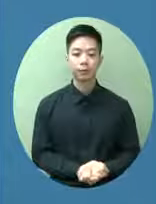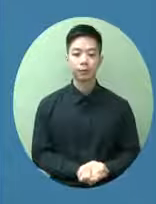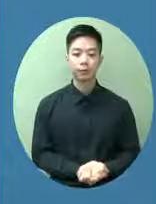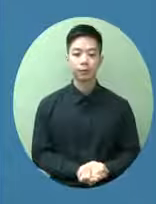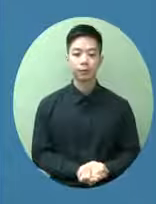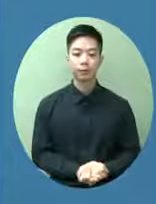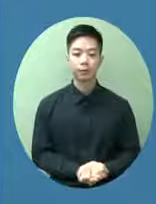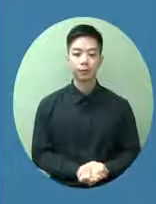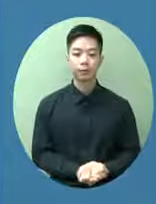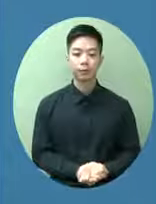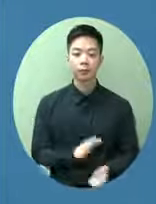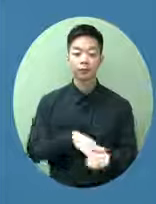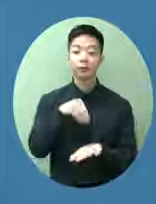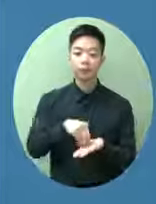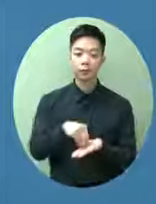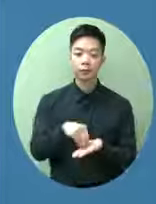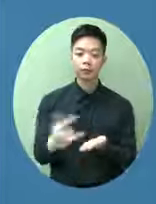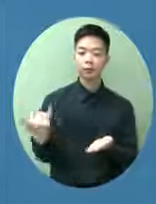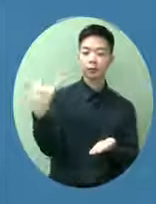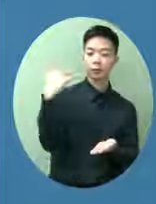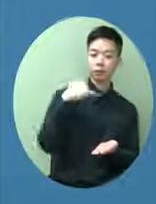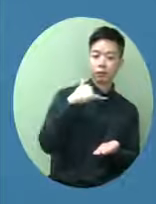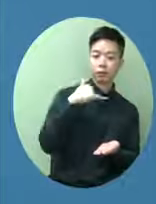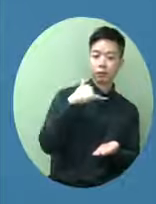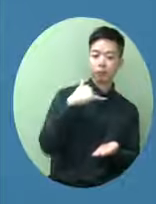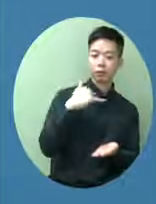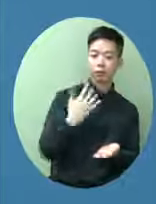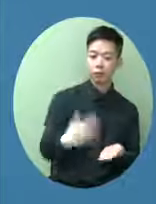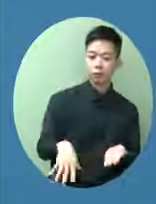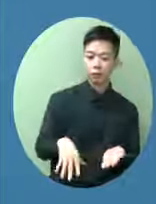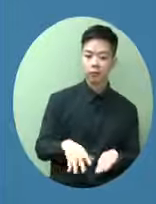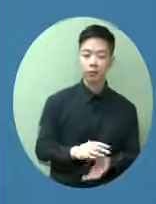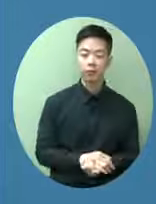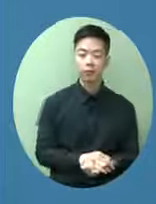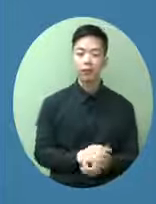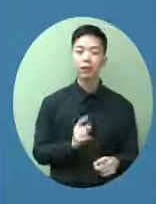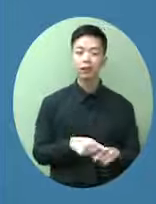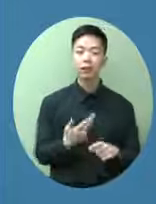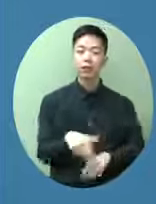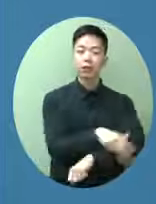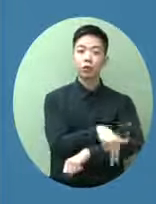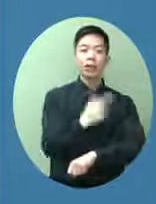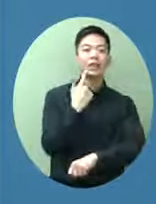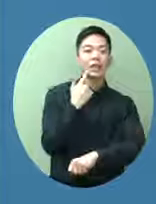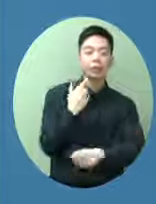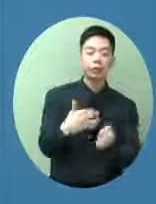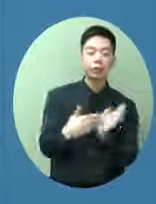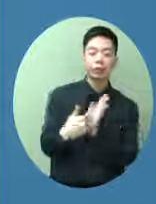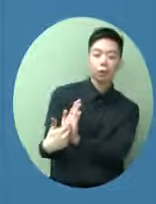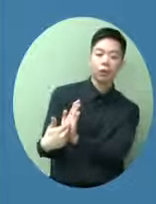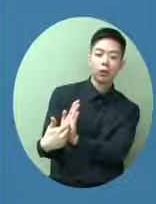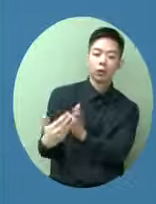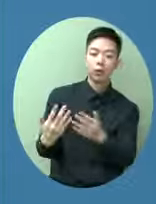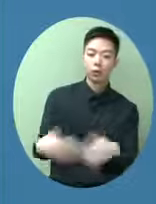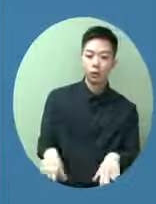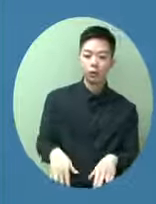輸入了確診個案儘管我們用了最嚴格的外防輸入措施可以阻止它